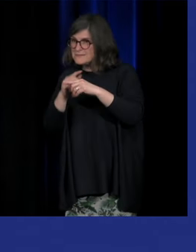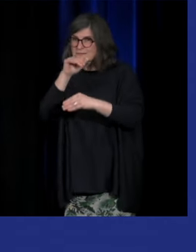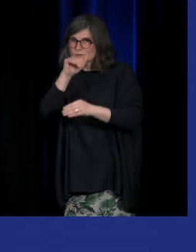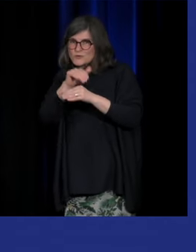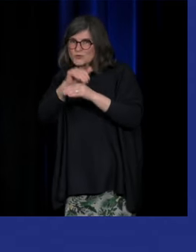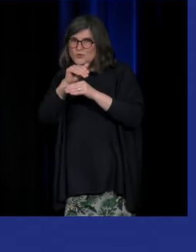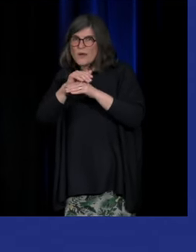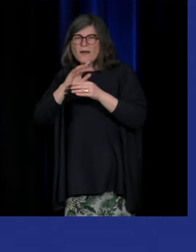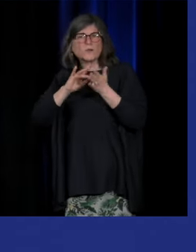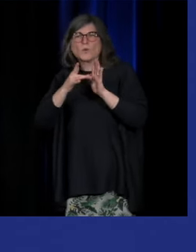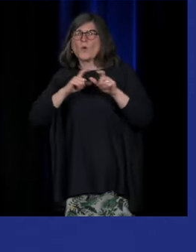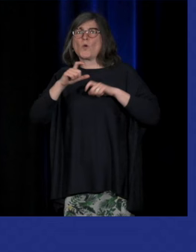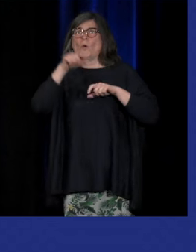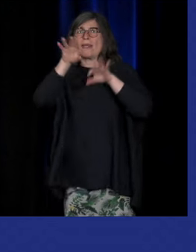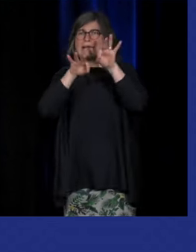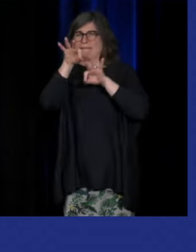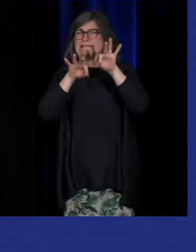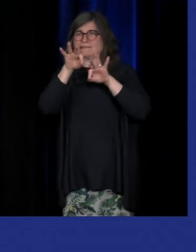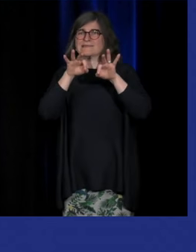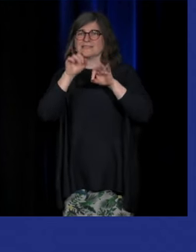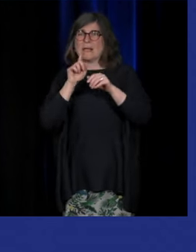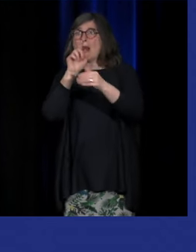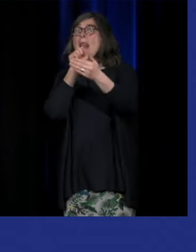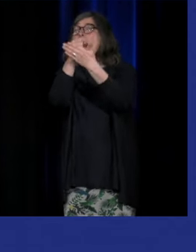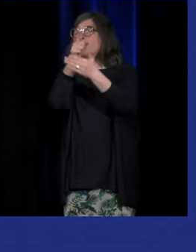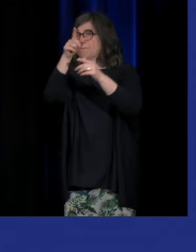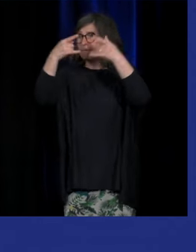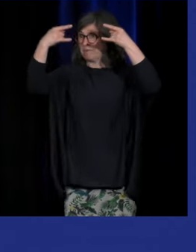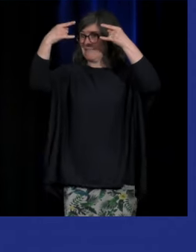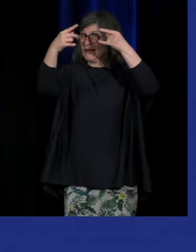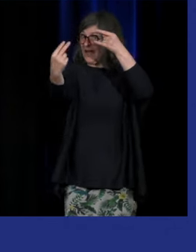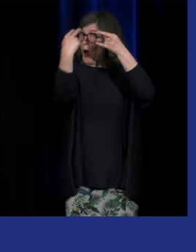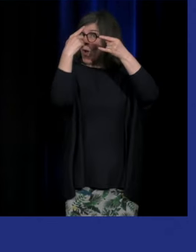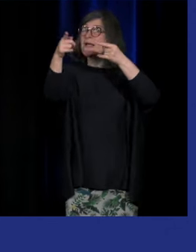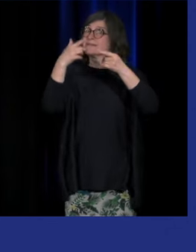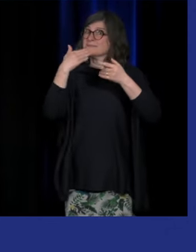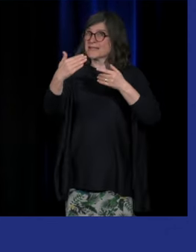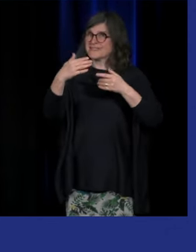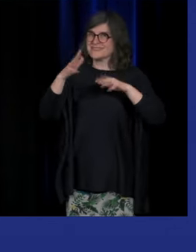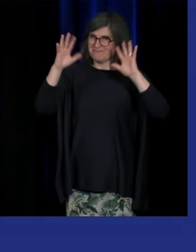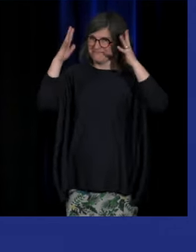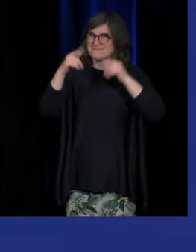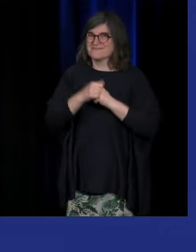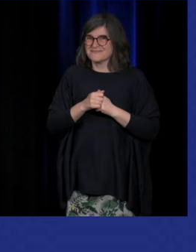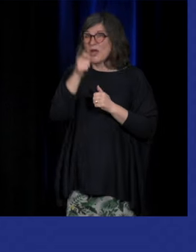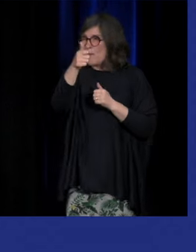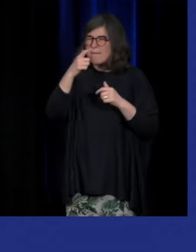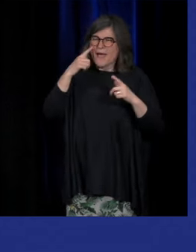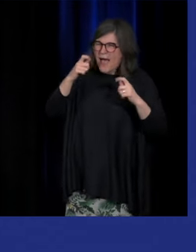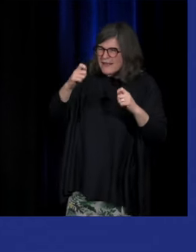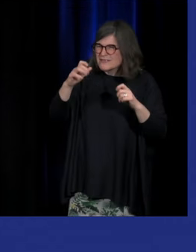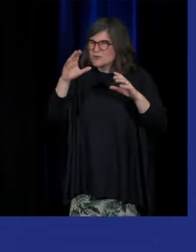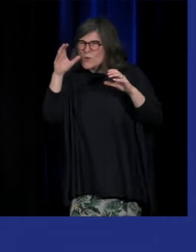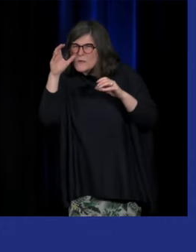soir tous mes collègues de la régie qui sont derrière la vide que vous ne voyez pas mais qui nous regardent et qui font attention à tout ce